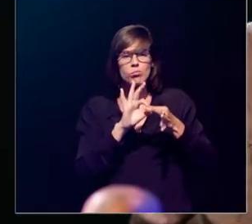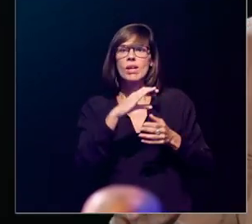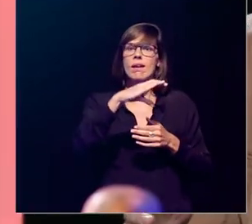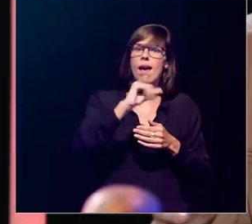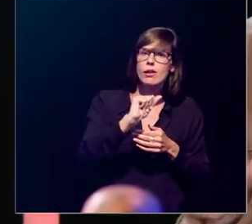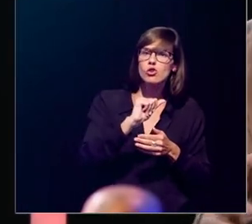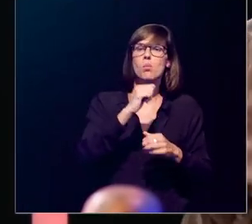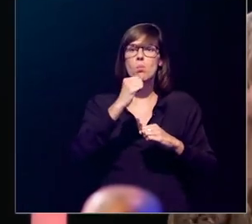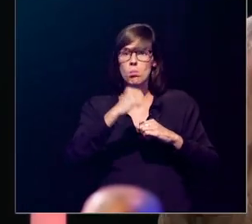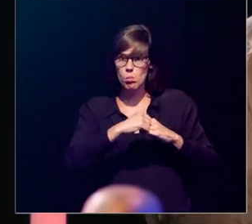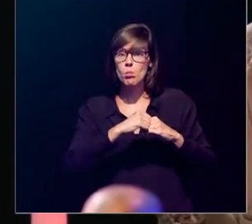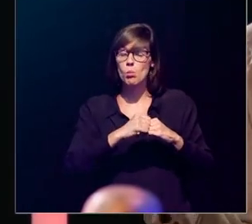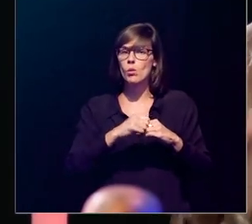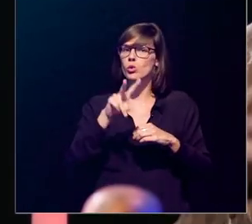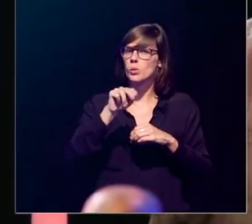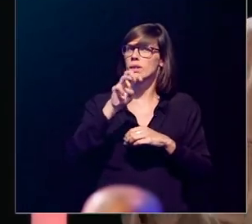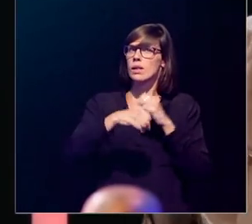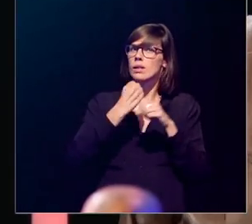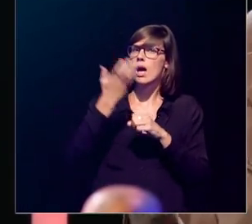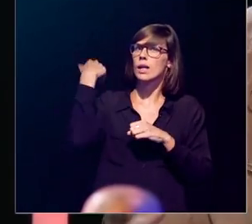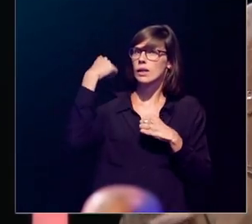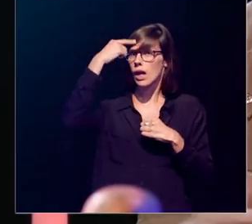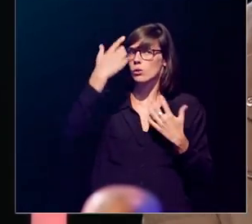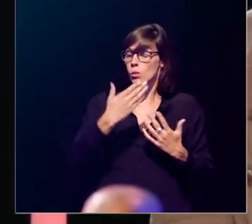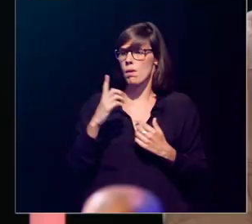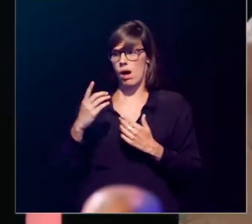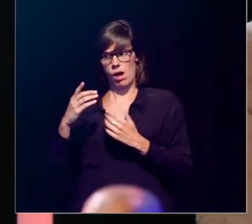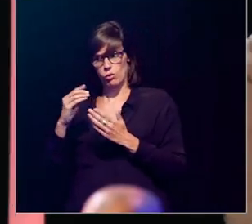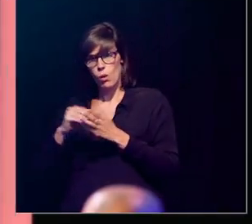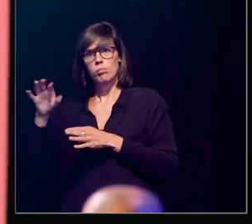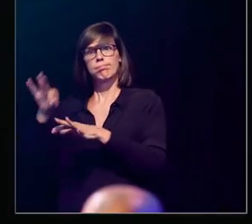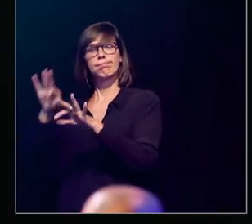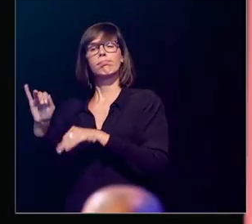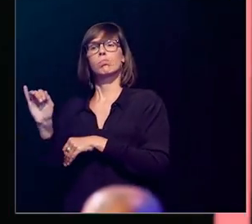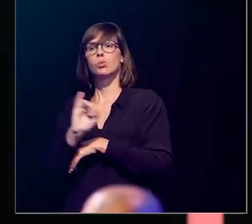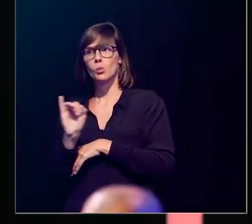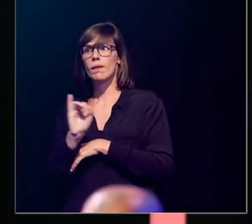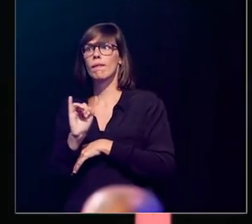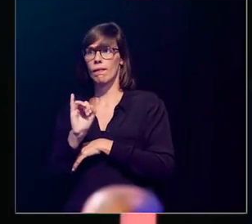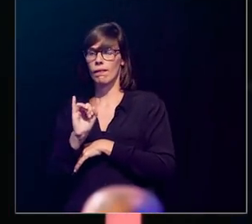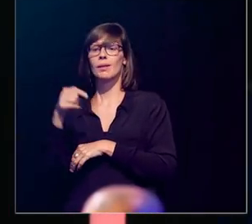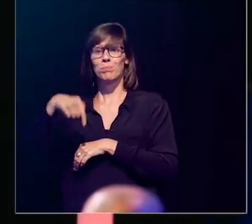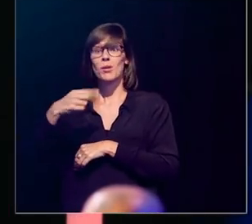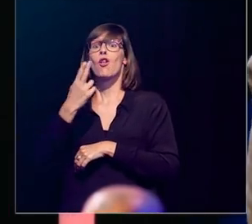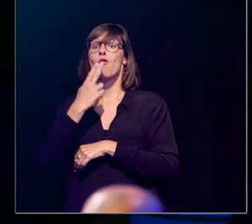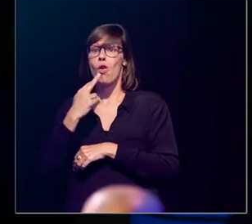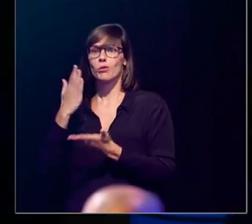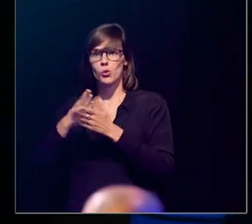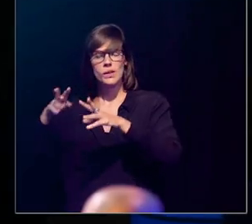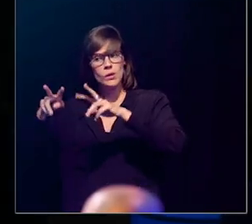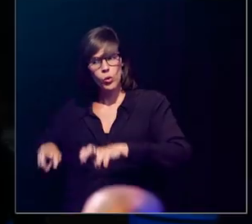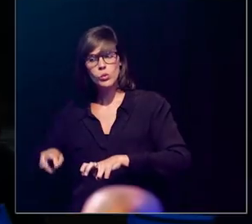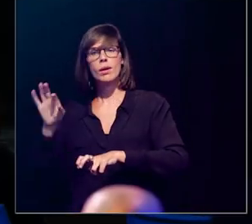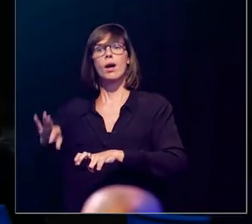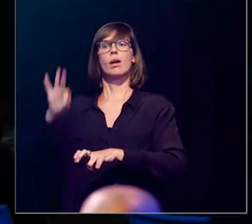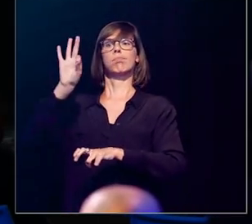vitamine D is veel meer dan die centrale speler van calcium en bot, zoals we dachten tot een twintig, dertigtal jaar geleden. We hebben